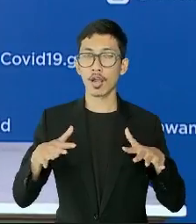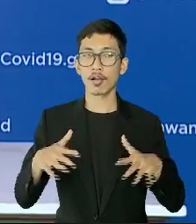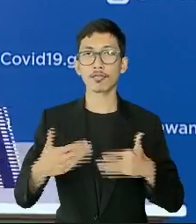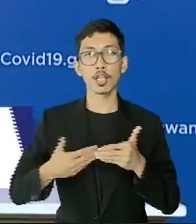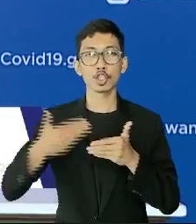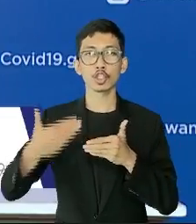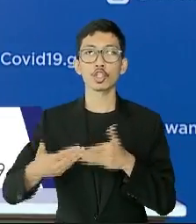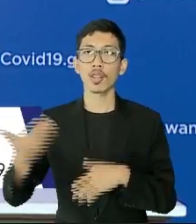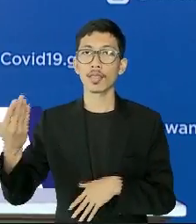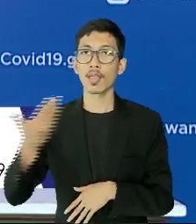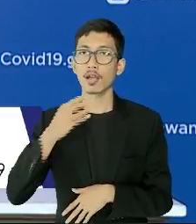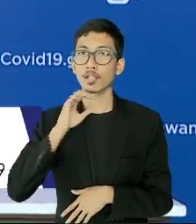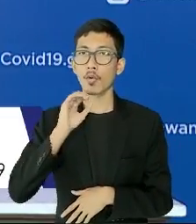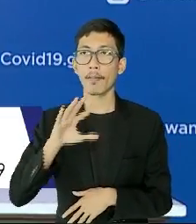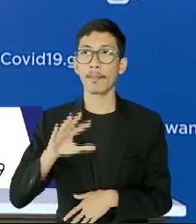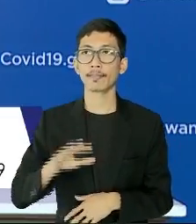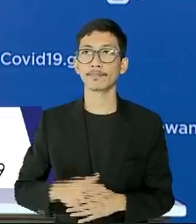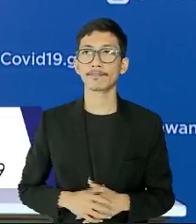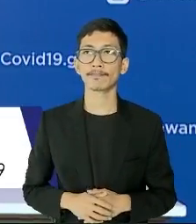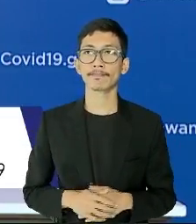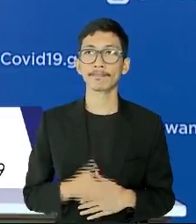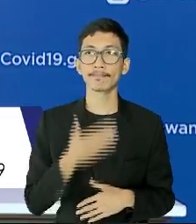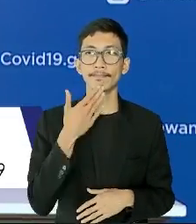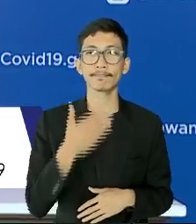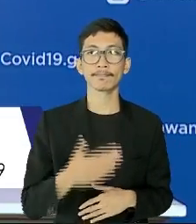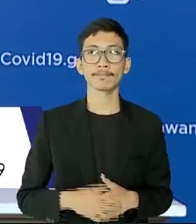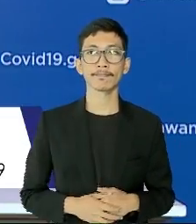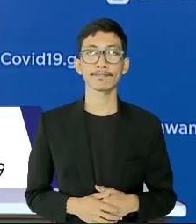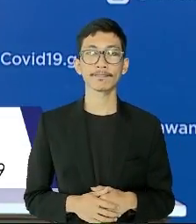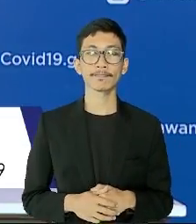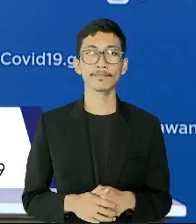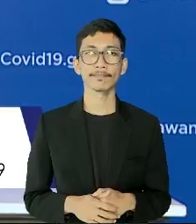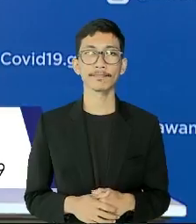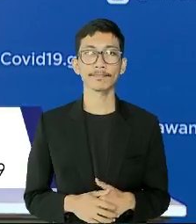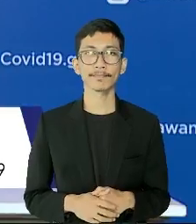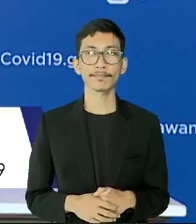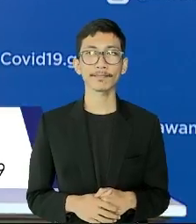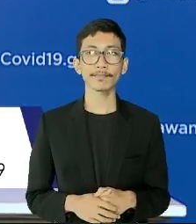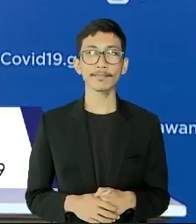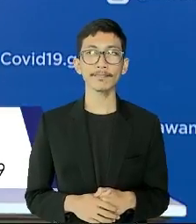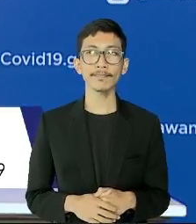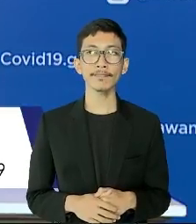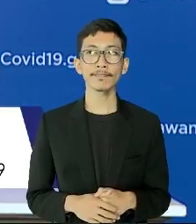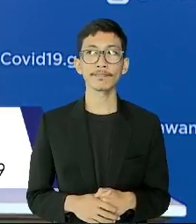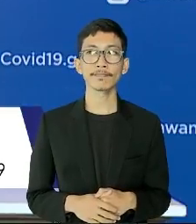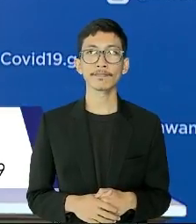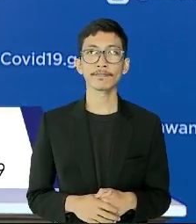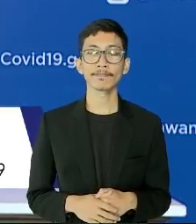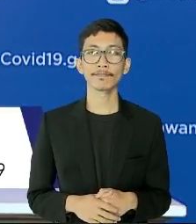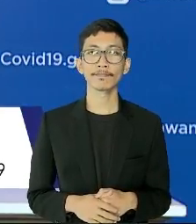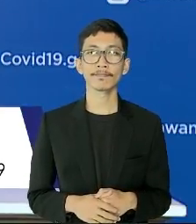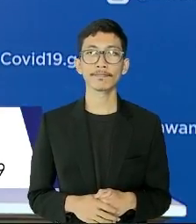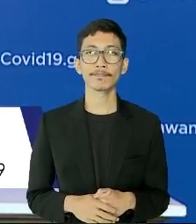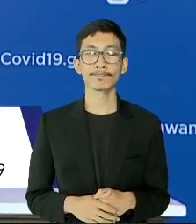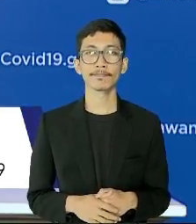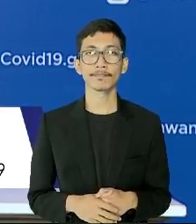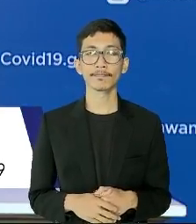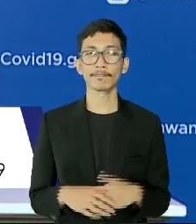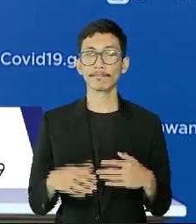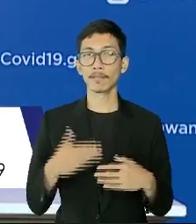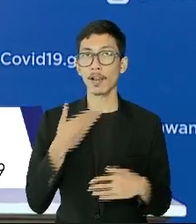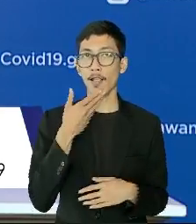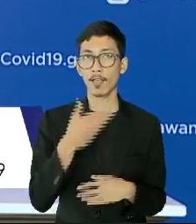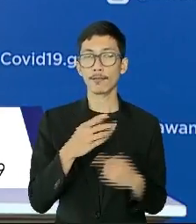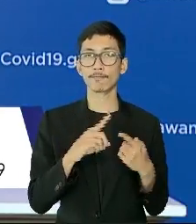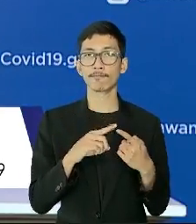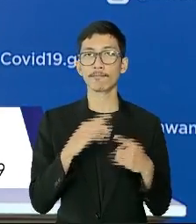lanjutkan dengan sesi tanya-jawab media. Terima kasih. Terima kasih, Prof. Pertanyaan pertama dari dua media yaitu fatberita1